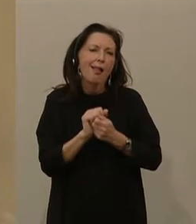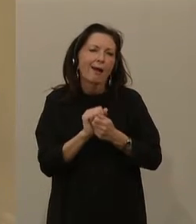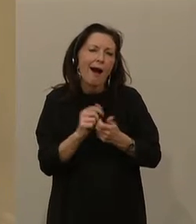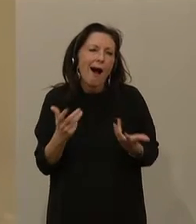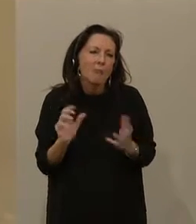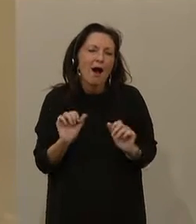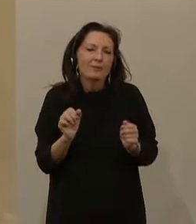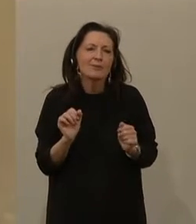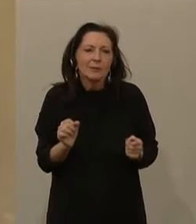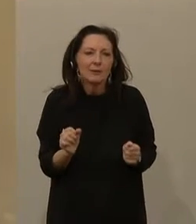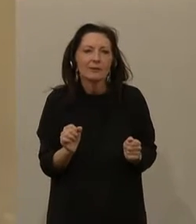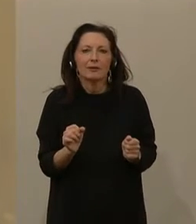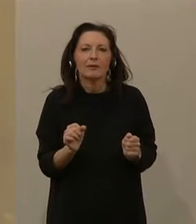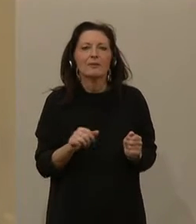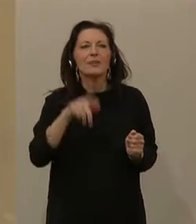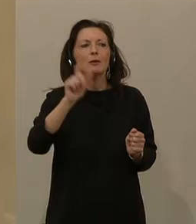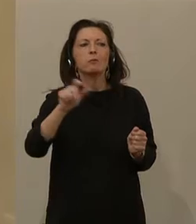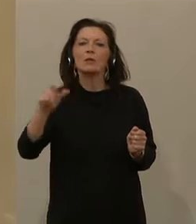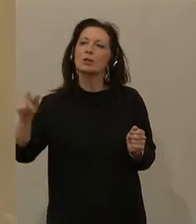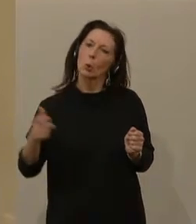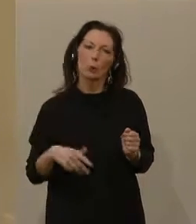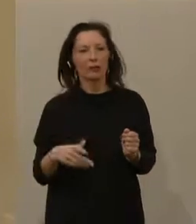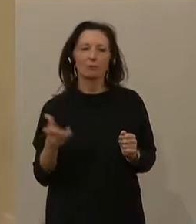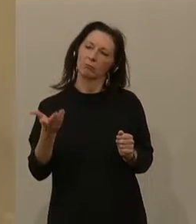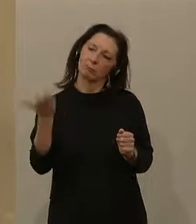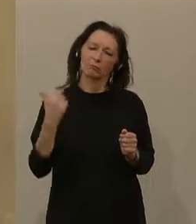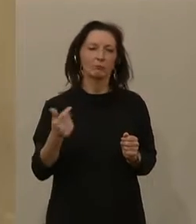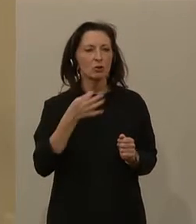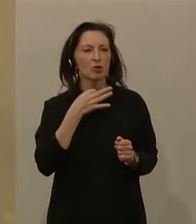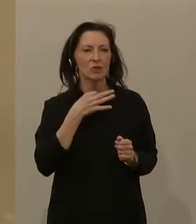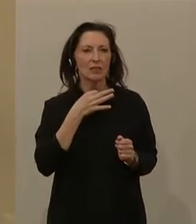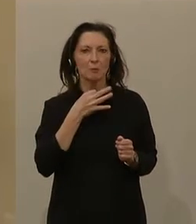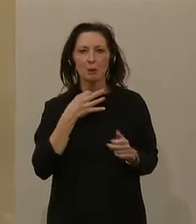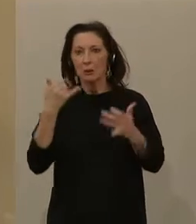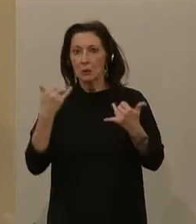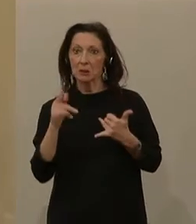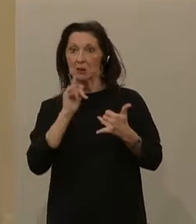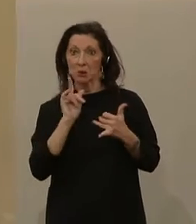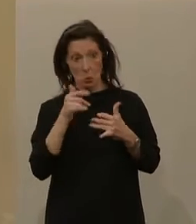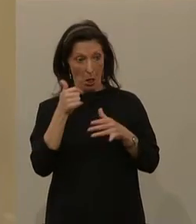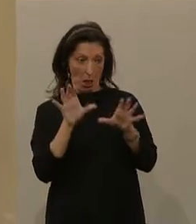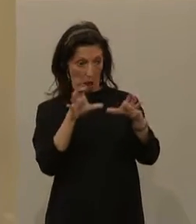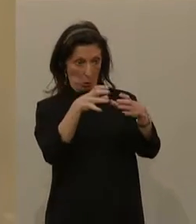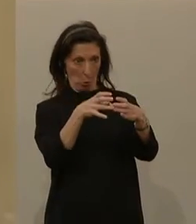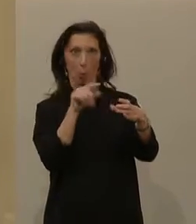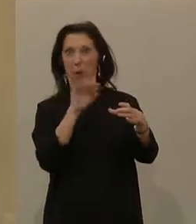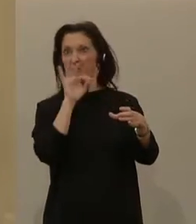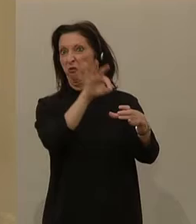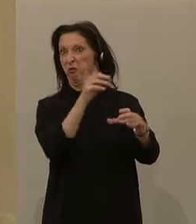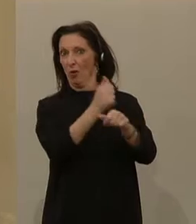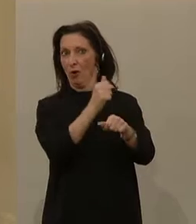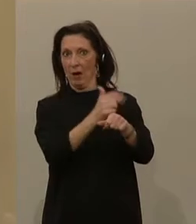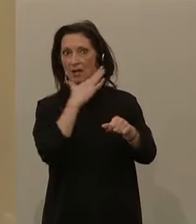Wählerkauf auf Wählerkosten, indem man hier eine Gruppe herausbiegt, unglaublich viel Geld in die Hand nimmt um